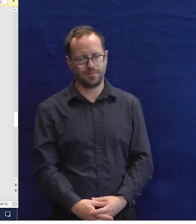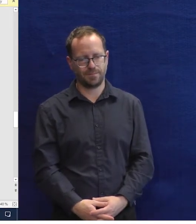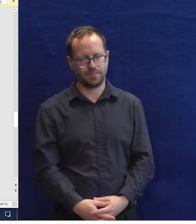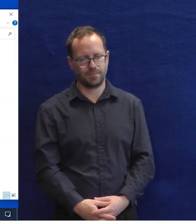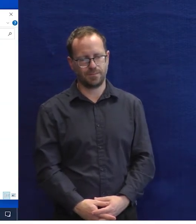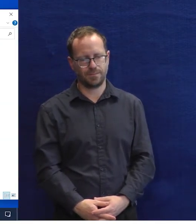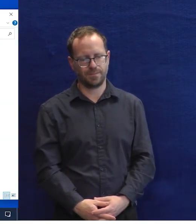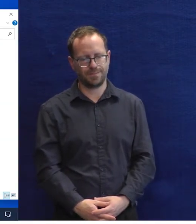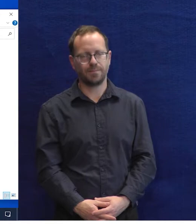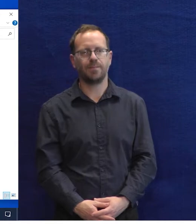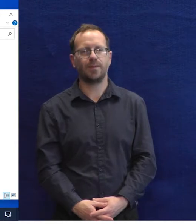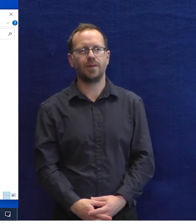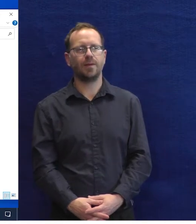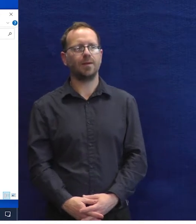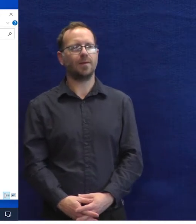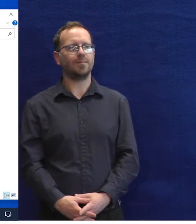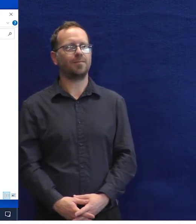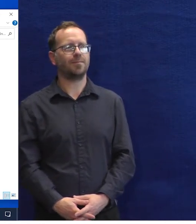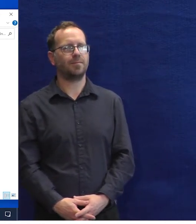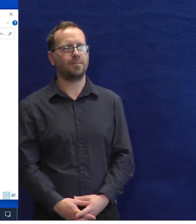Já jsem si říkal, že jedu tu původní.